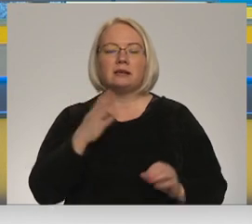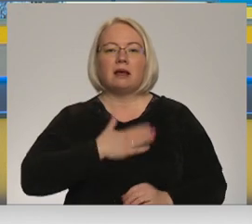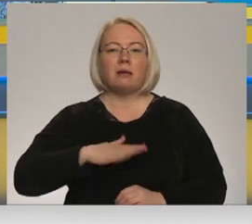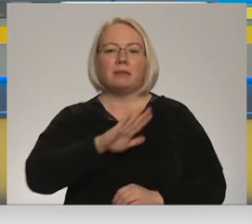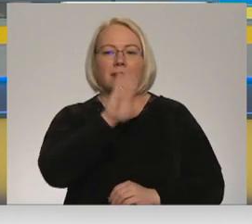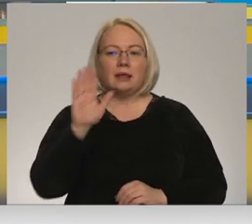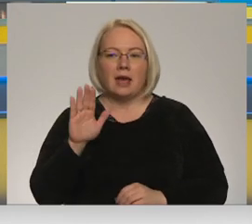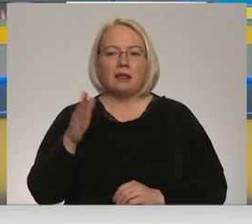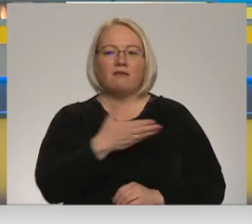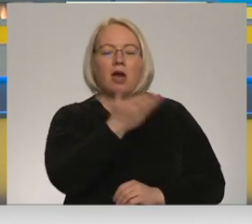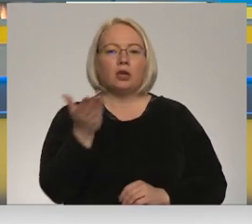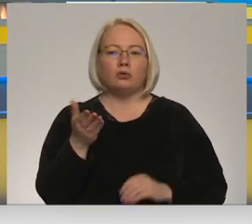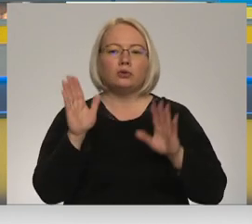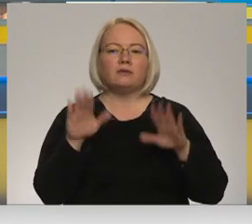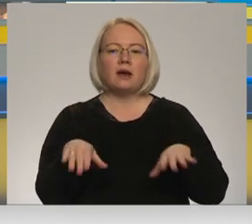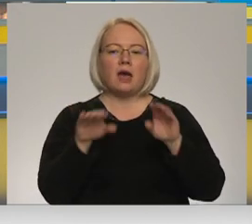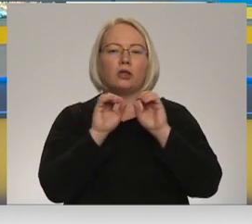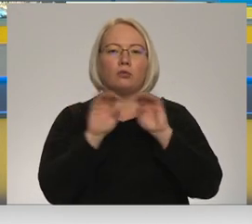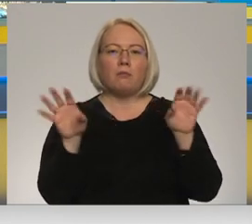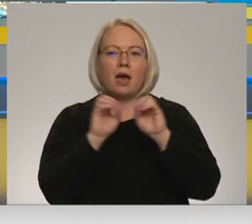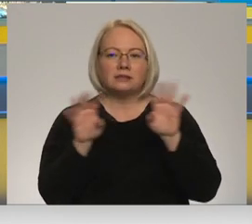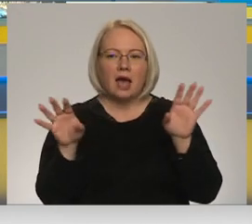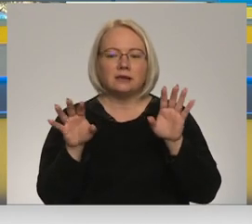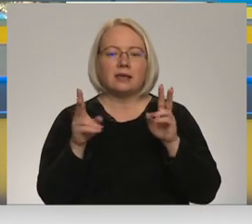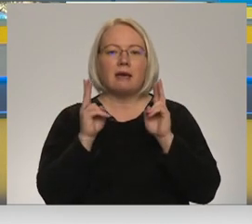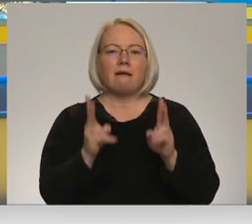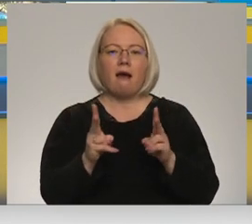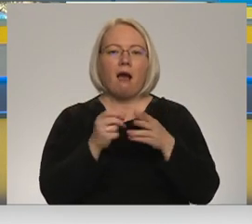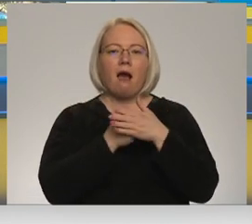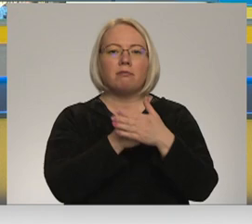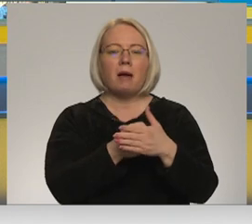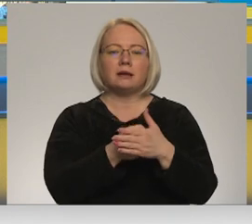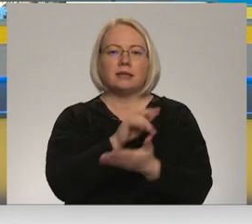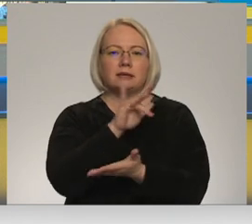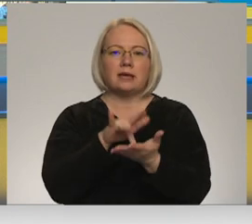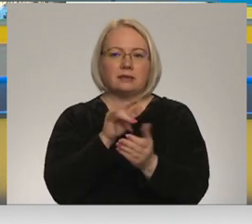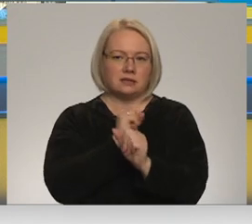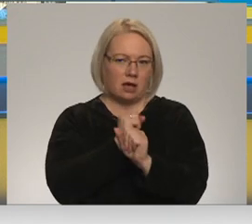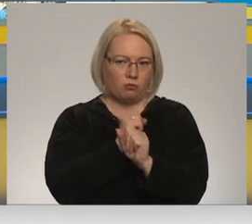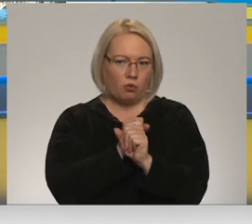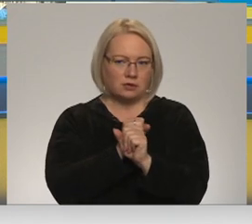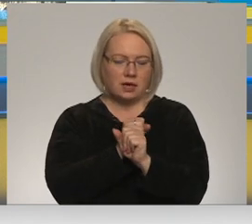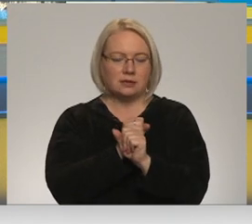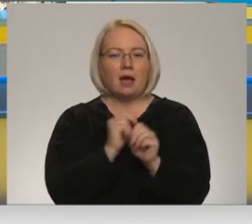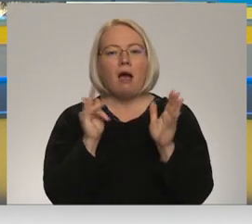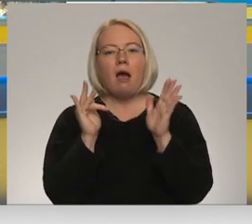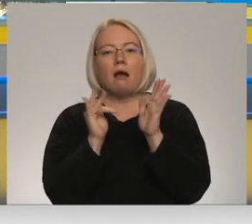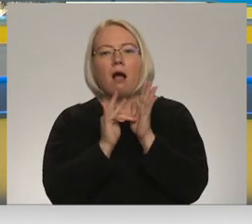Jūs varētu mums pastāstīt par to, kā šis atbalsta centrs darbosies, kādu